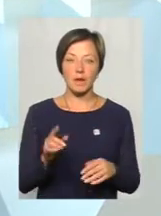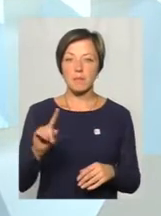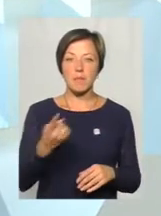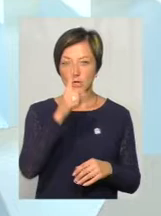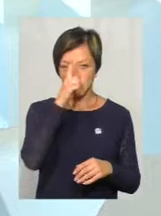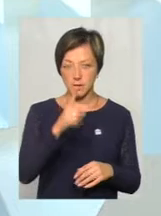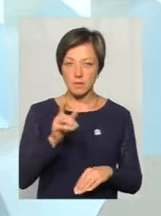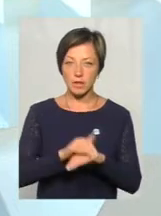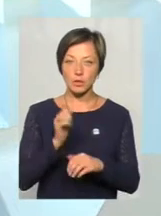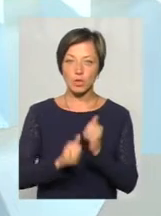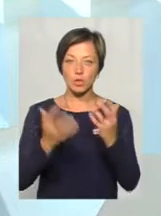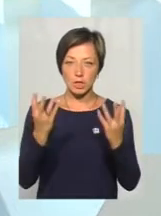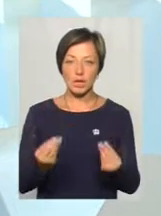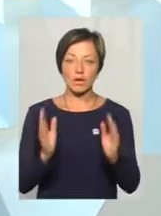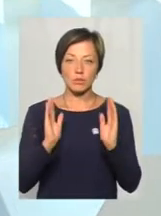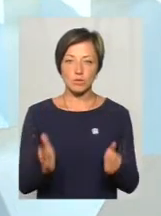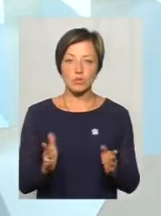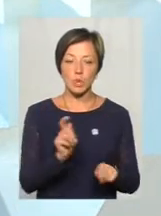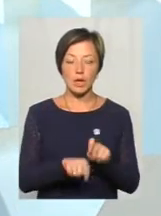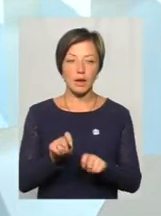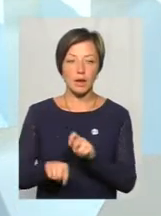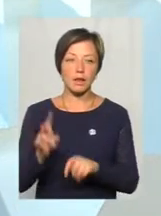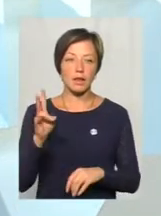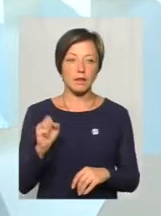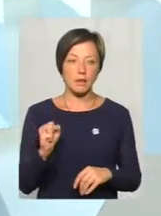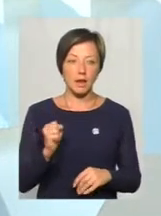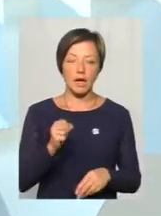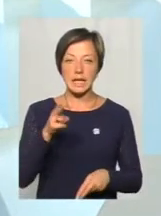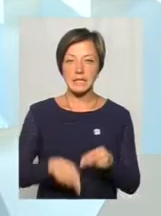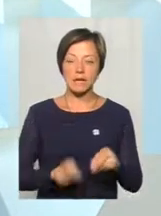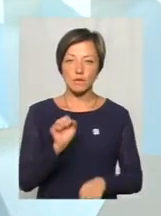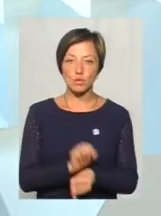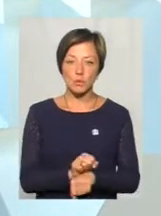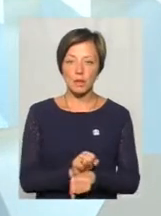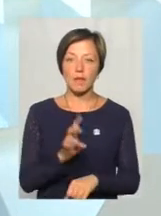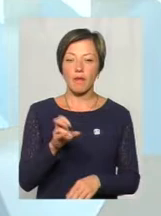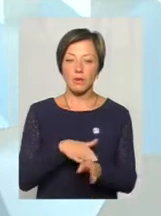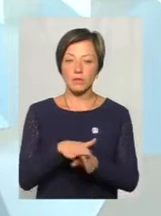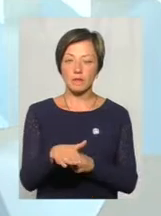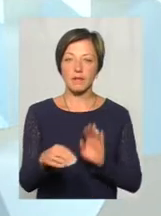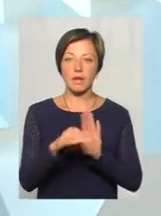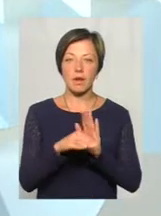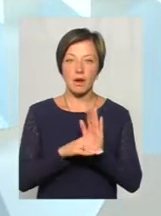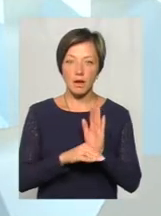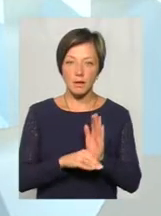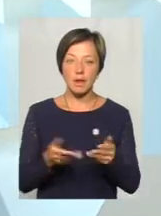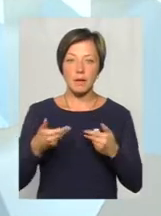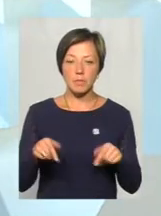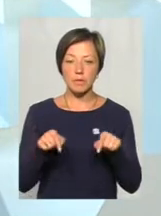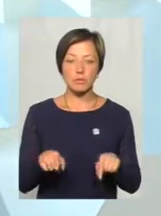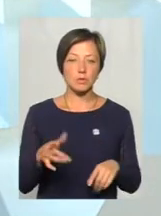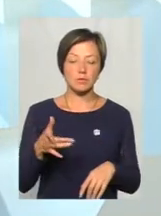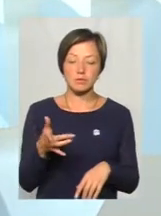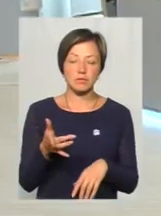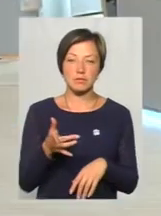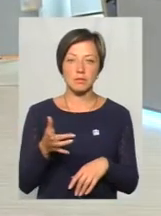місяць, практично кожен день будуть рейди на кінцеві зупинки, на дотримання графіків. Ми тут будемо нещадно